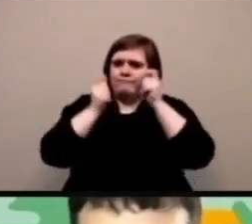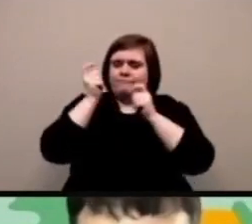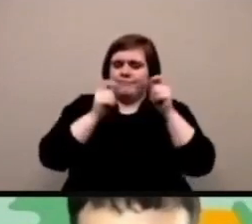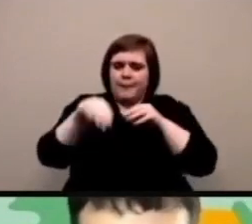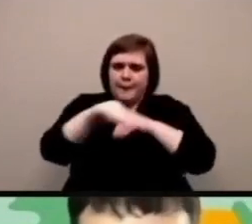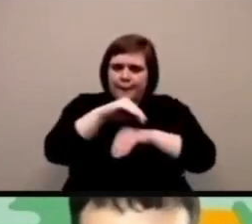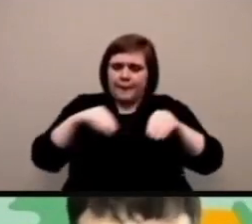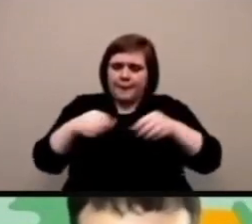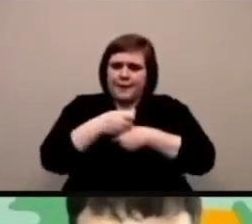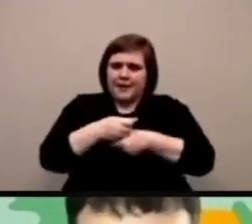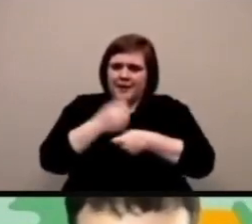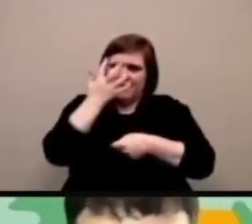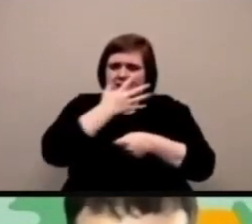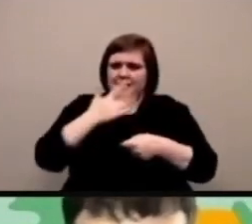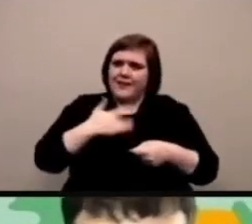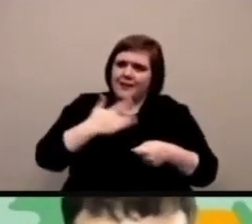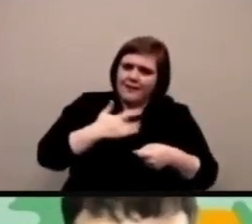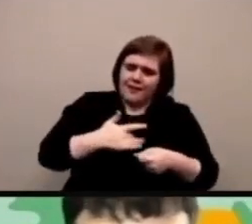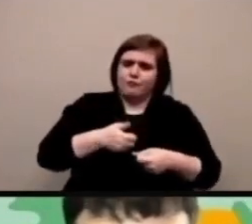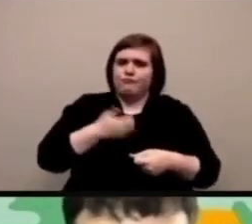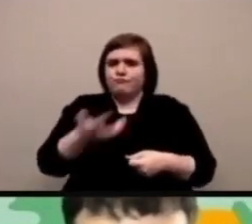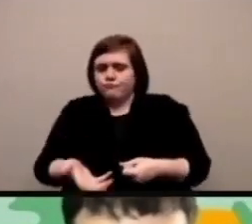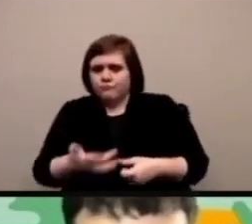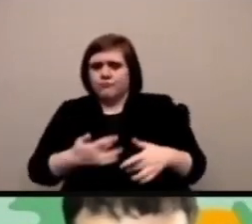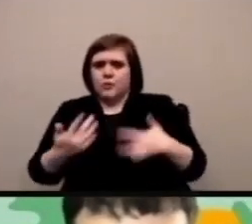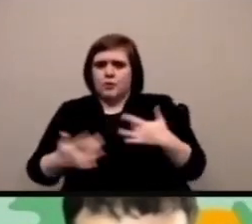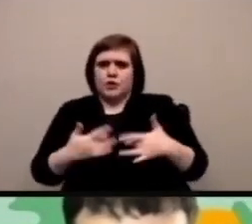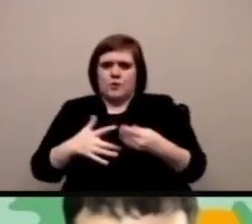per parlare qui